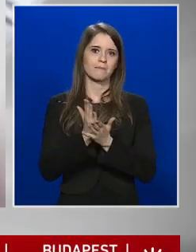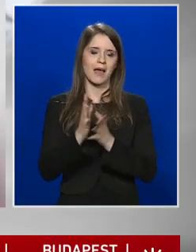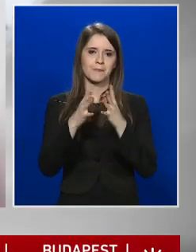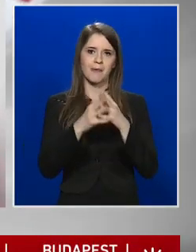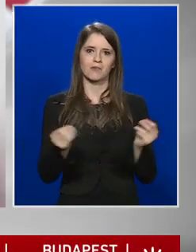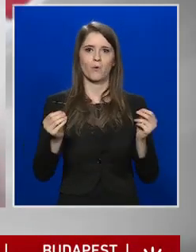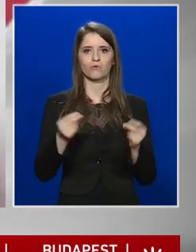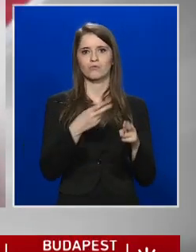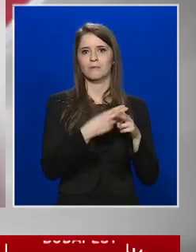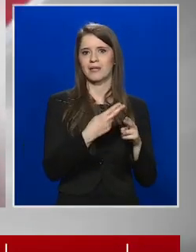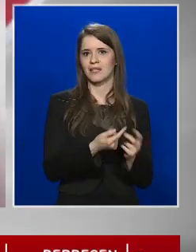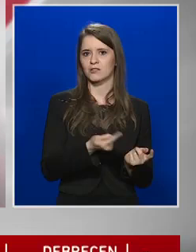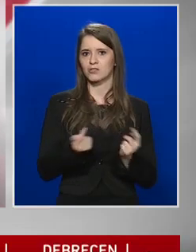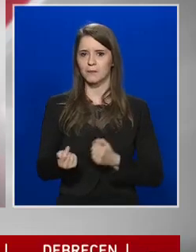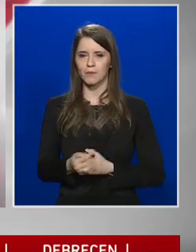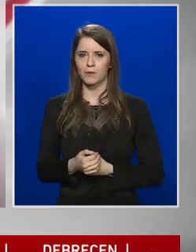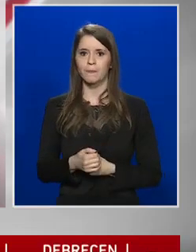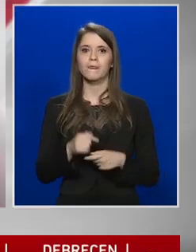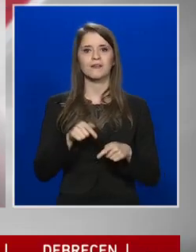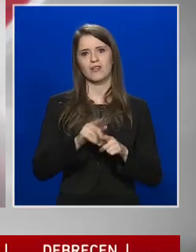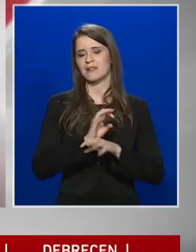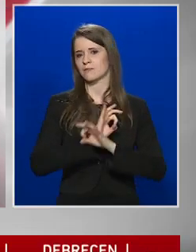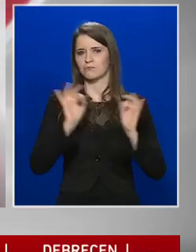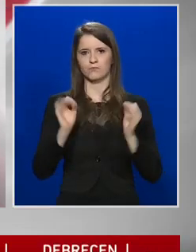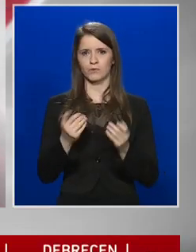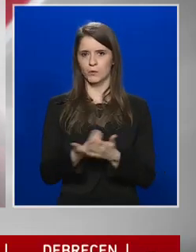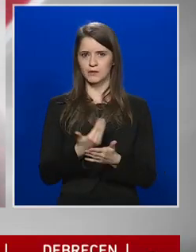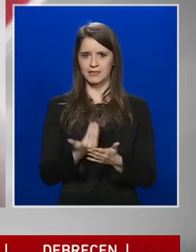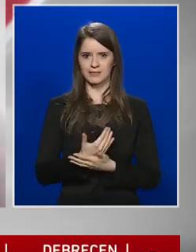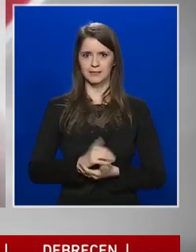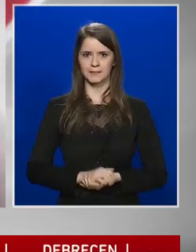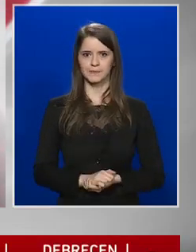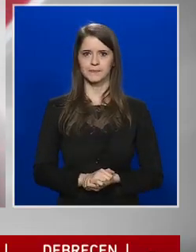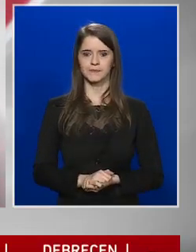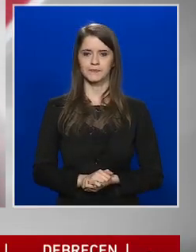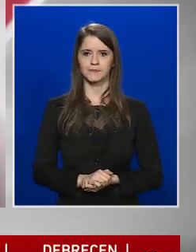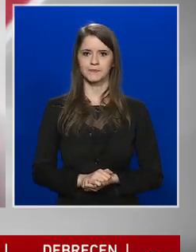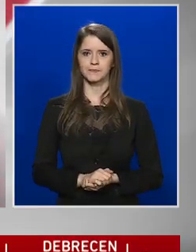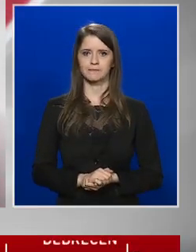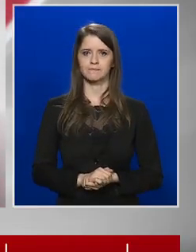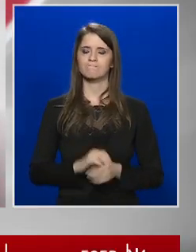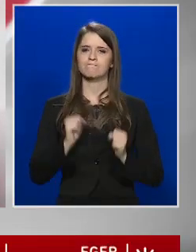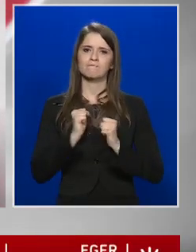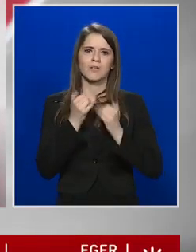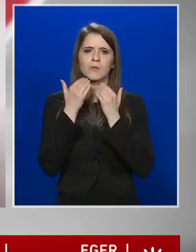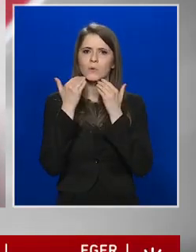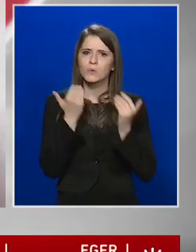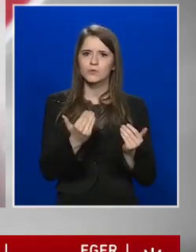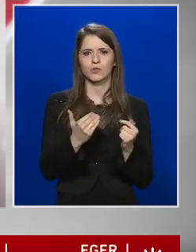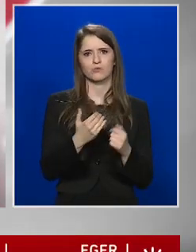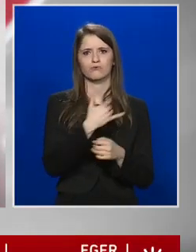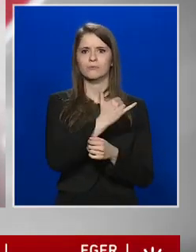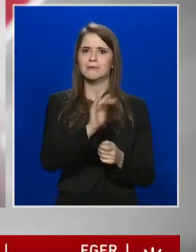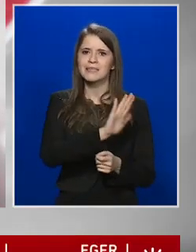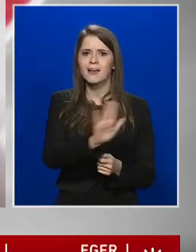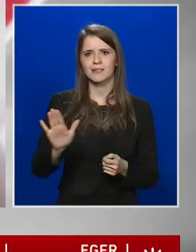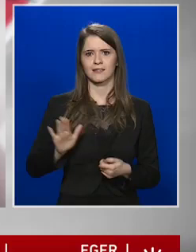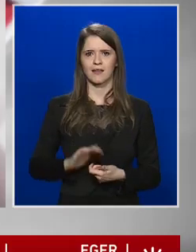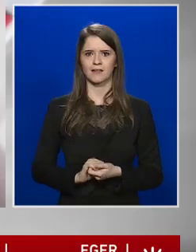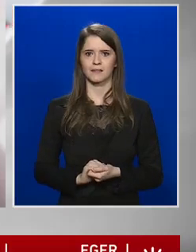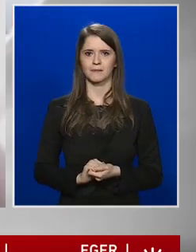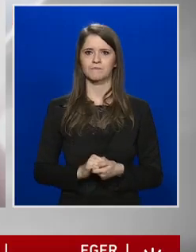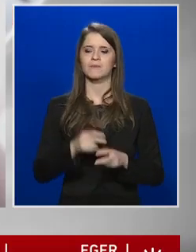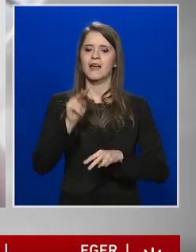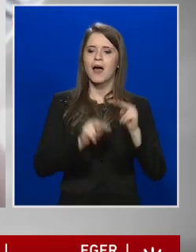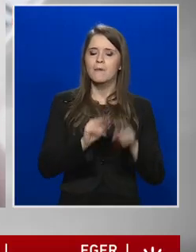megbetegedésből, és ez egy őrvendetes hír. Nagyon köszönjük mindenkinek, az